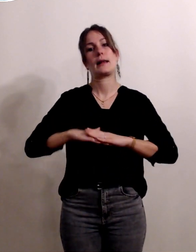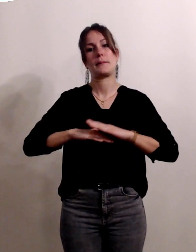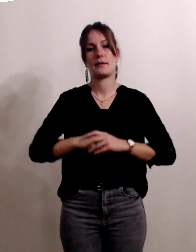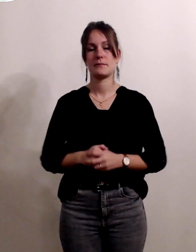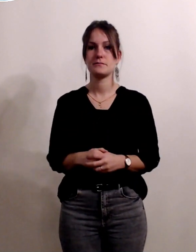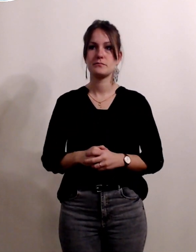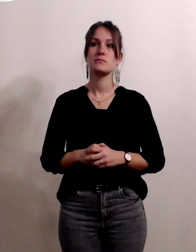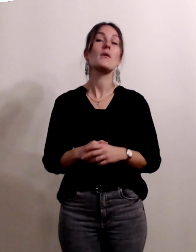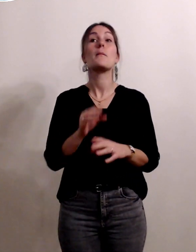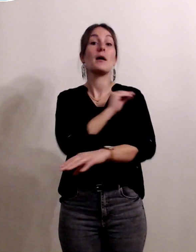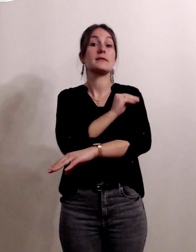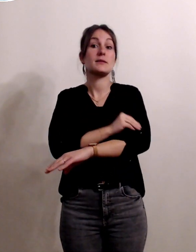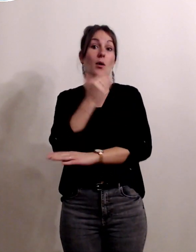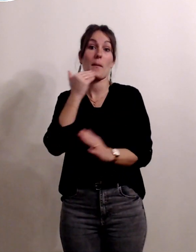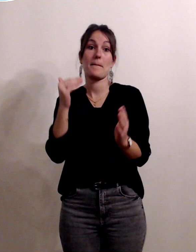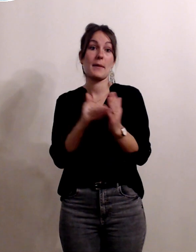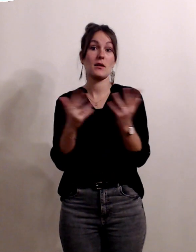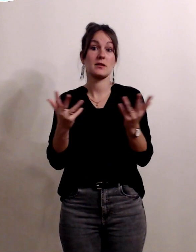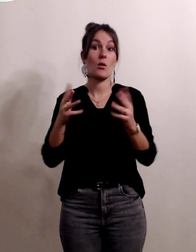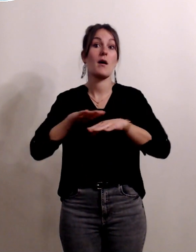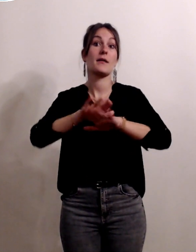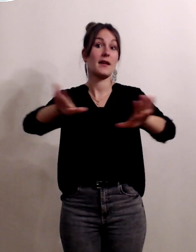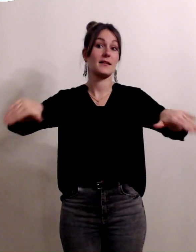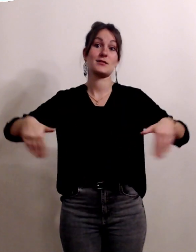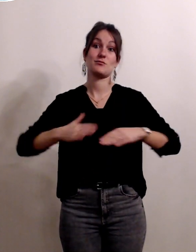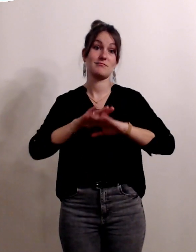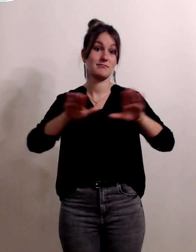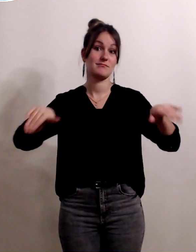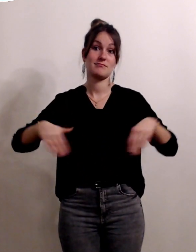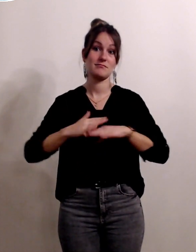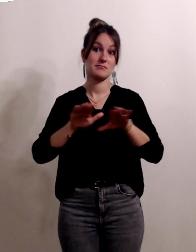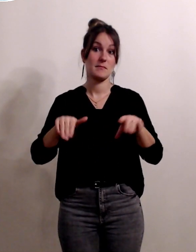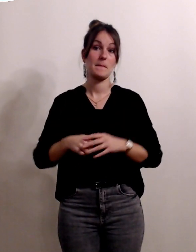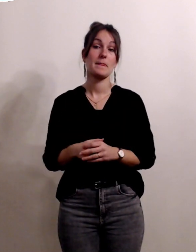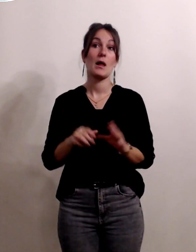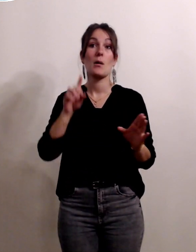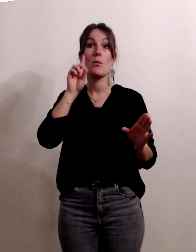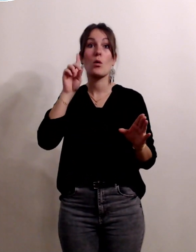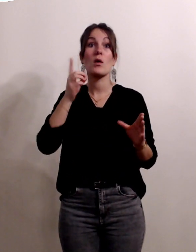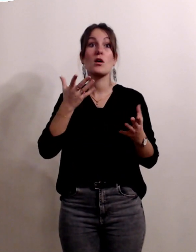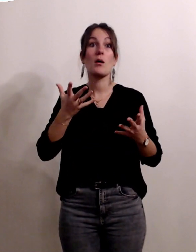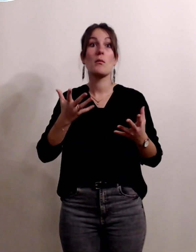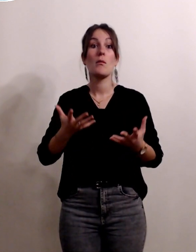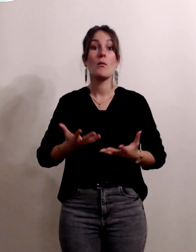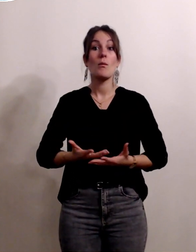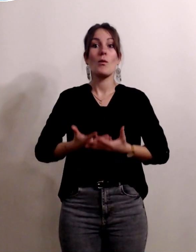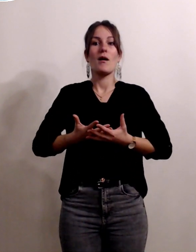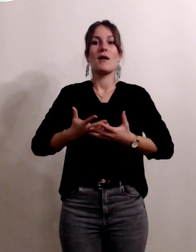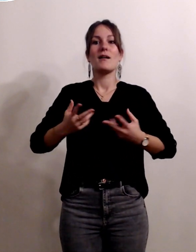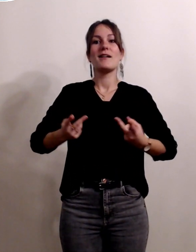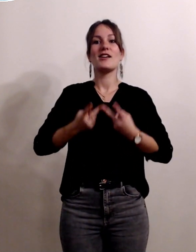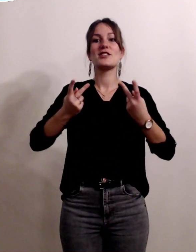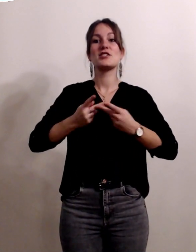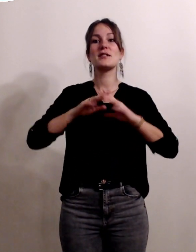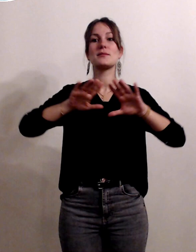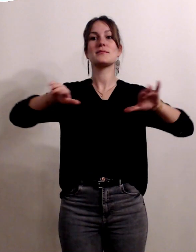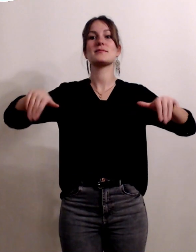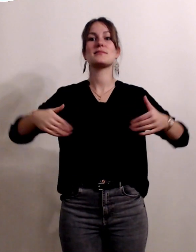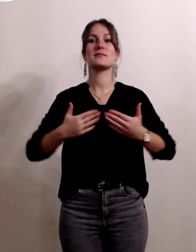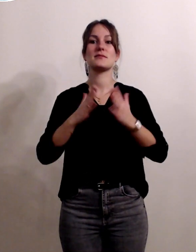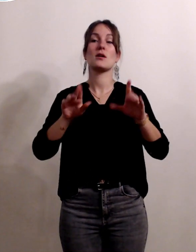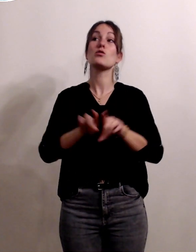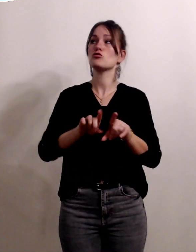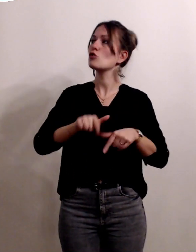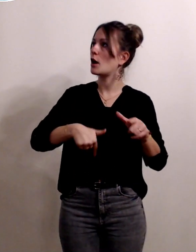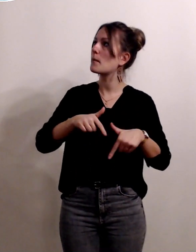un des meilleurs sports ça reste quand même la natation puisqu'il se fait en pseudo apesanteur et la